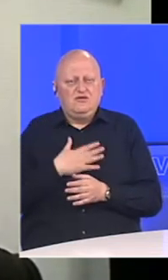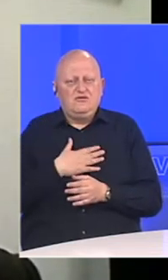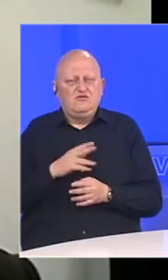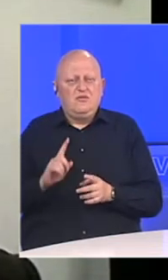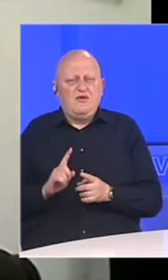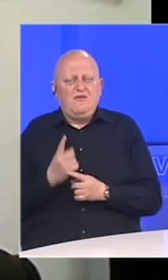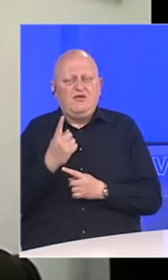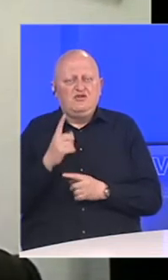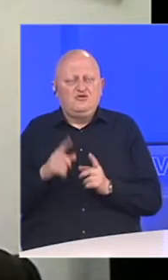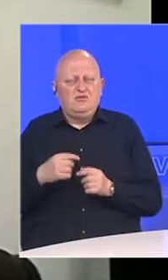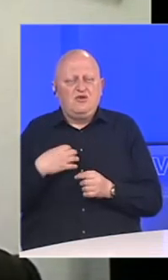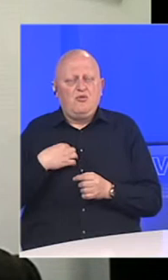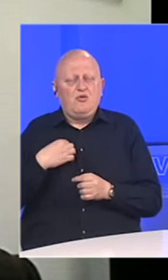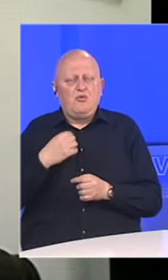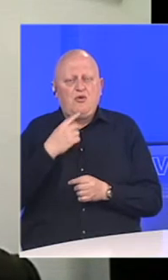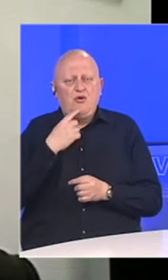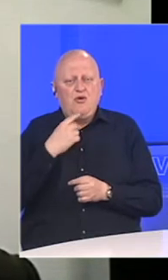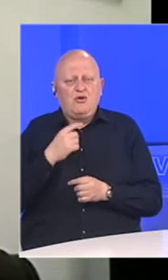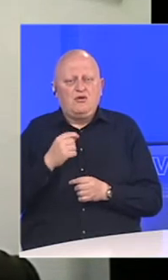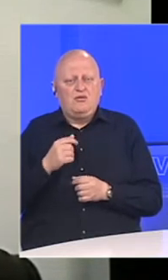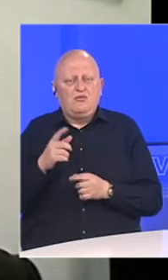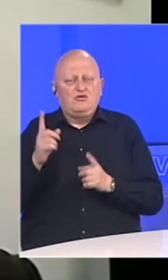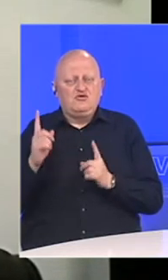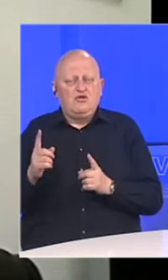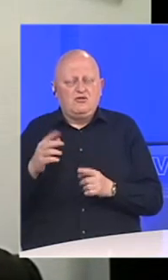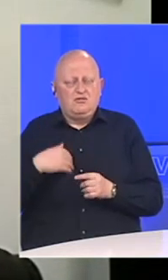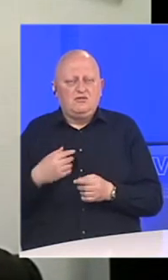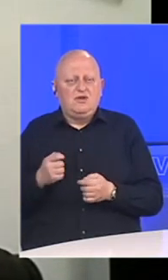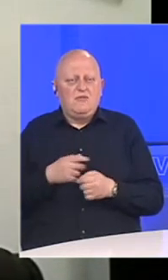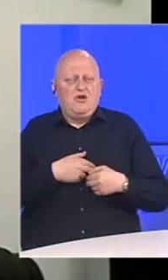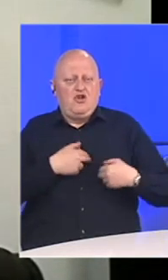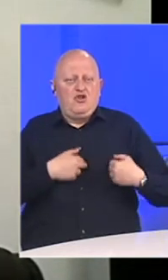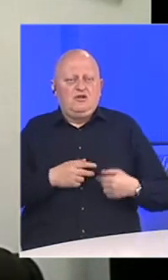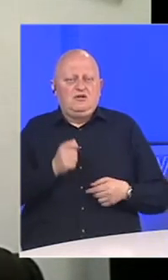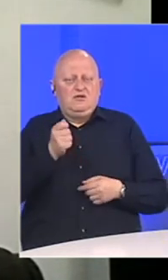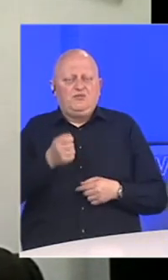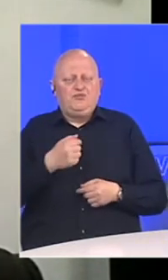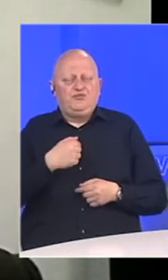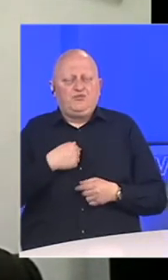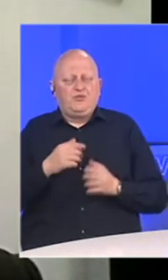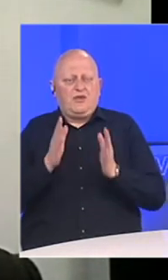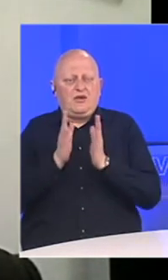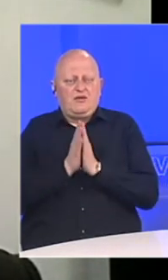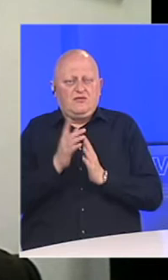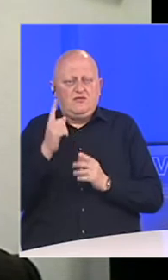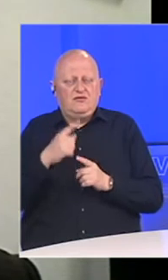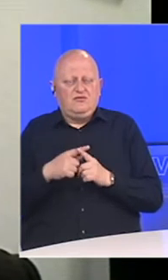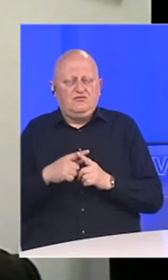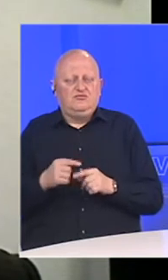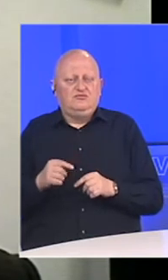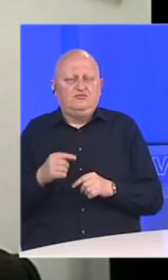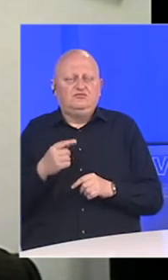viškovima ili nekom robom koja im je bila na lageru, tako da su nam to donirali. Mi smo apelovali u prvi maj da